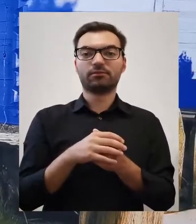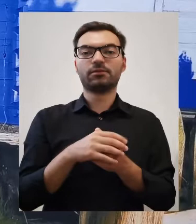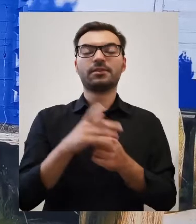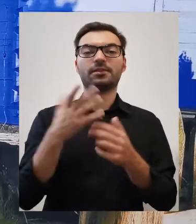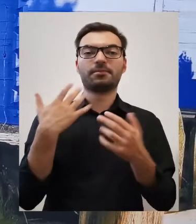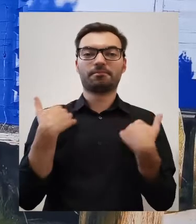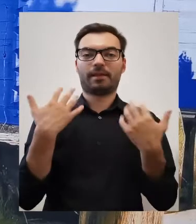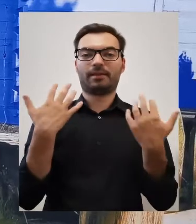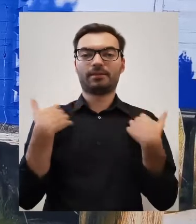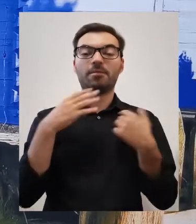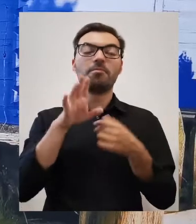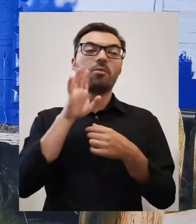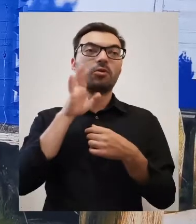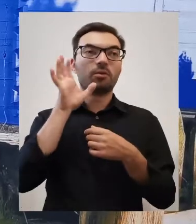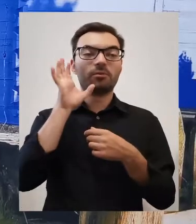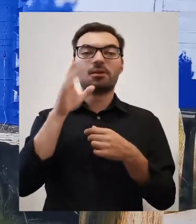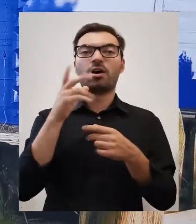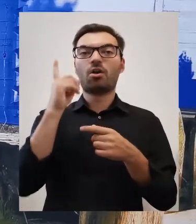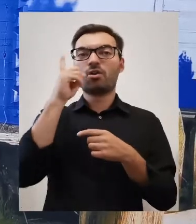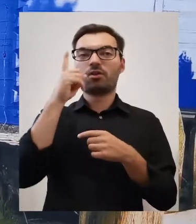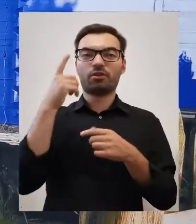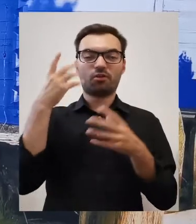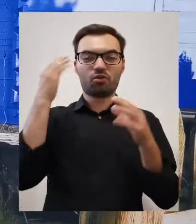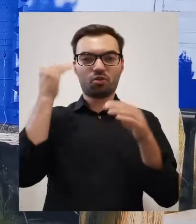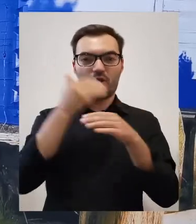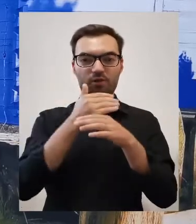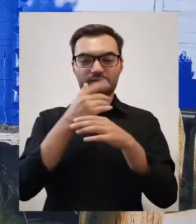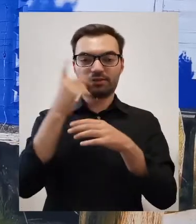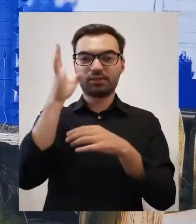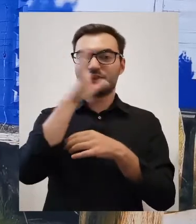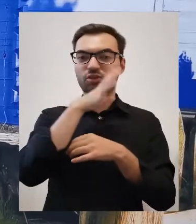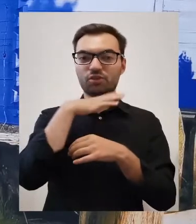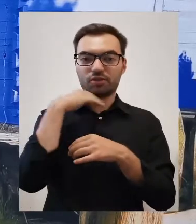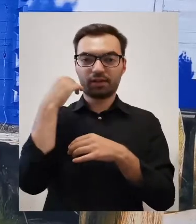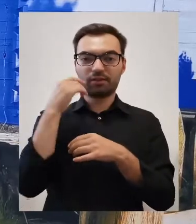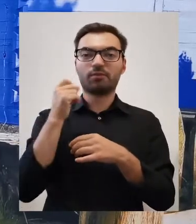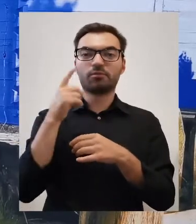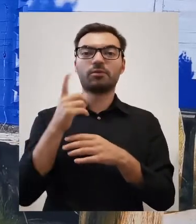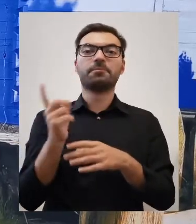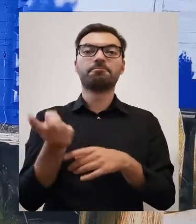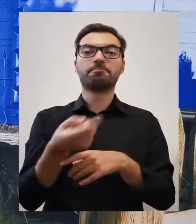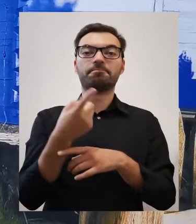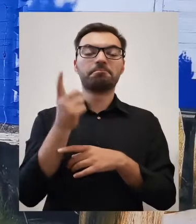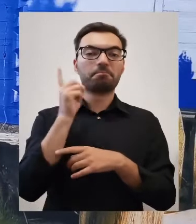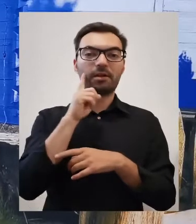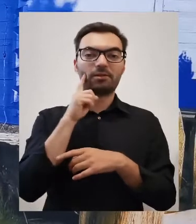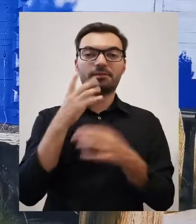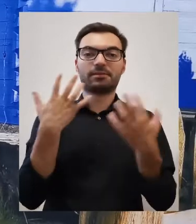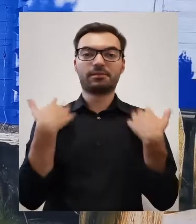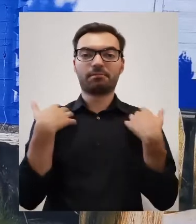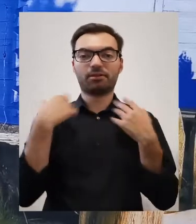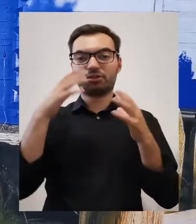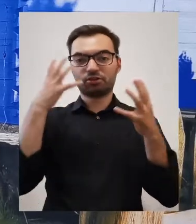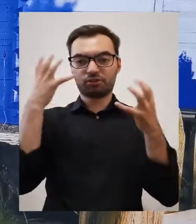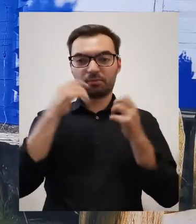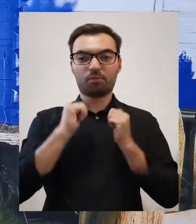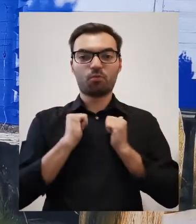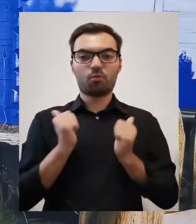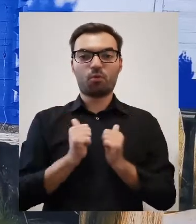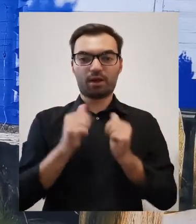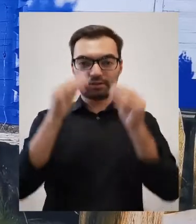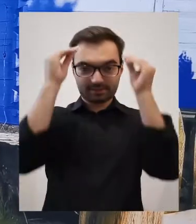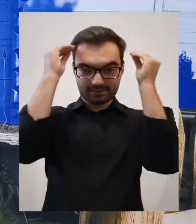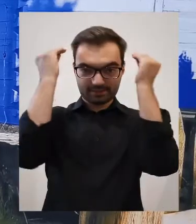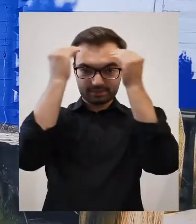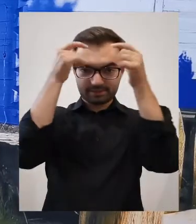Wilanowie. Podobno w księżycowe noce krąży po tarasie mężczyzna w ciemnym